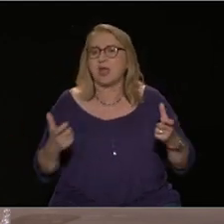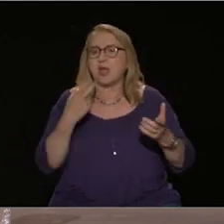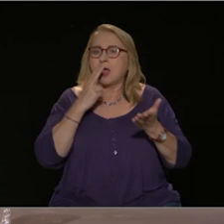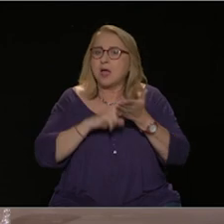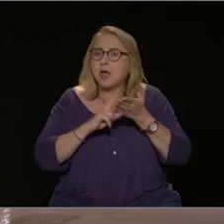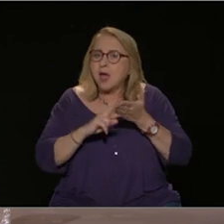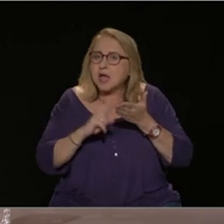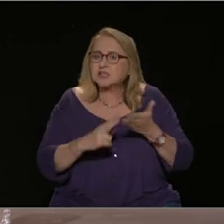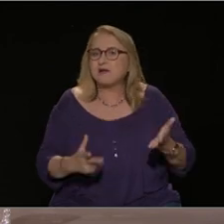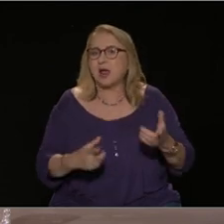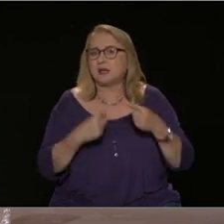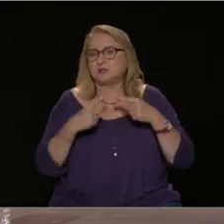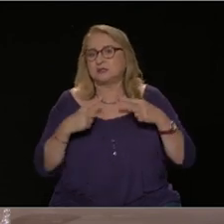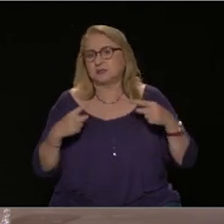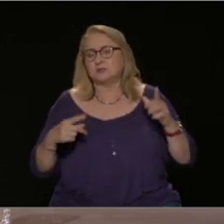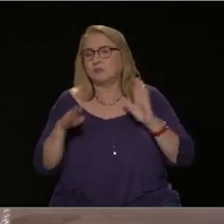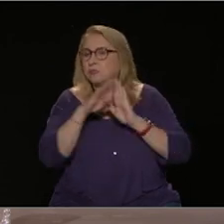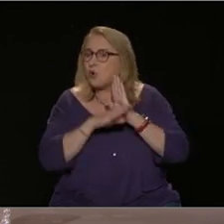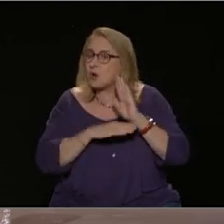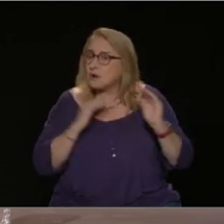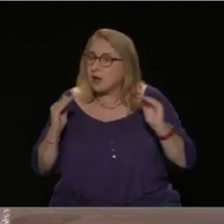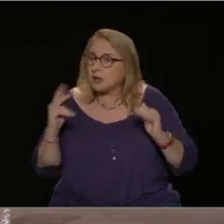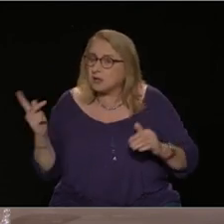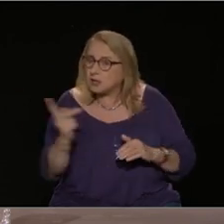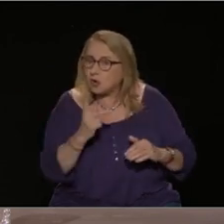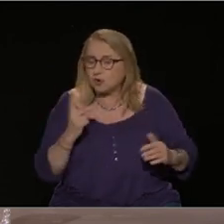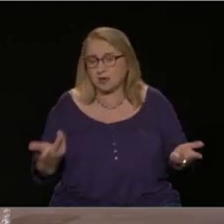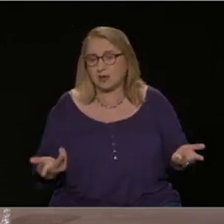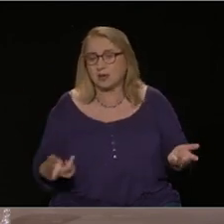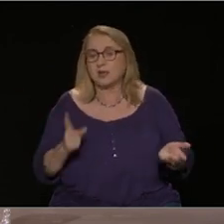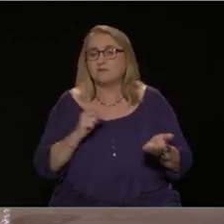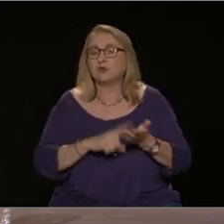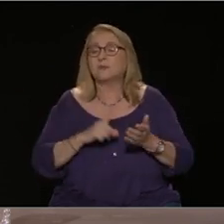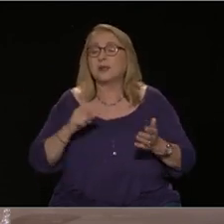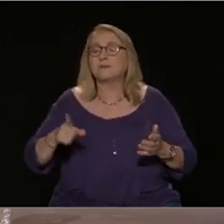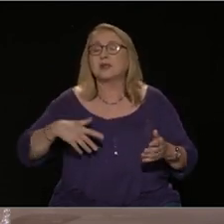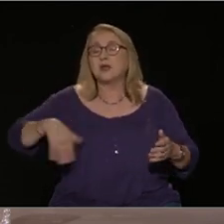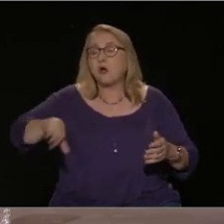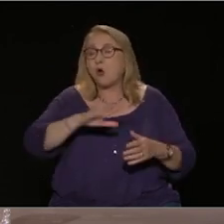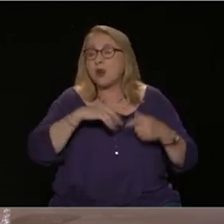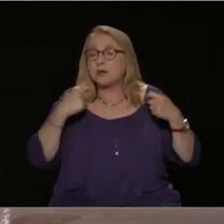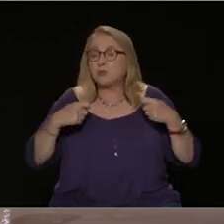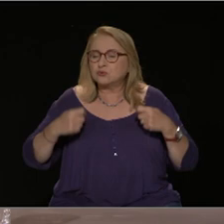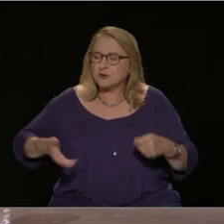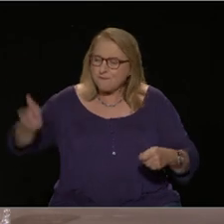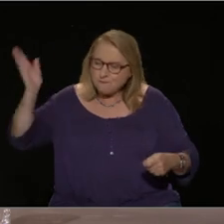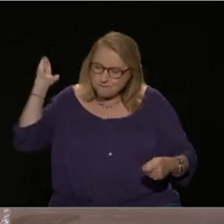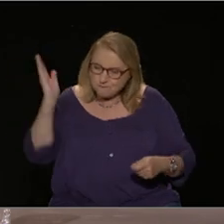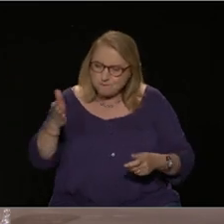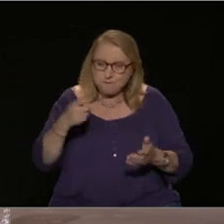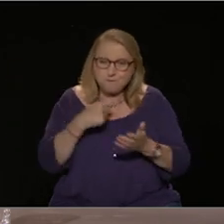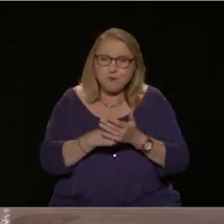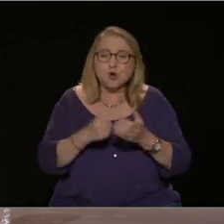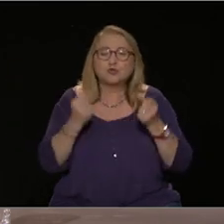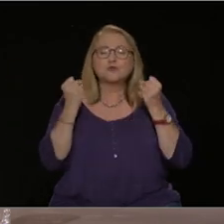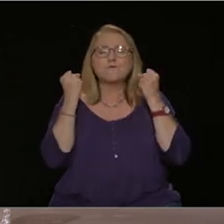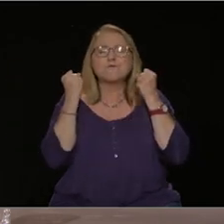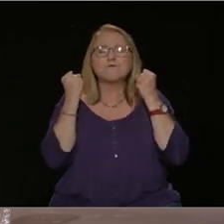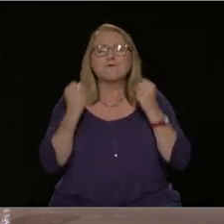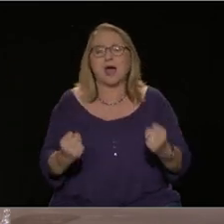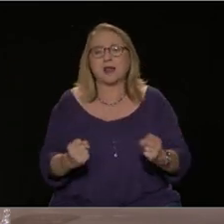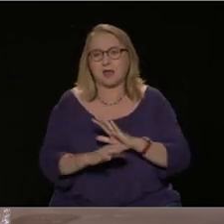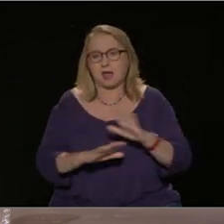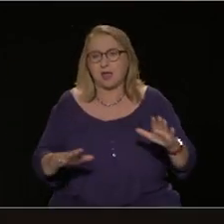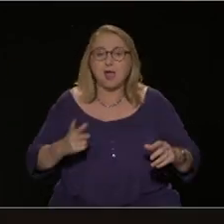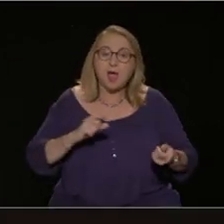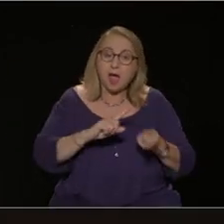επιβάλλουμε μια βαριά φορολογία στο κεφάλαιο, να εκμυδενίσουμε τη φορολογία στα χαμηλά εισοδήματα και γενικά να ελαφρύνουμε